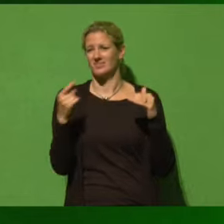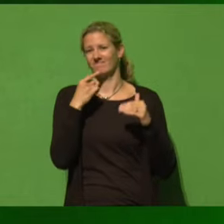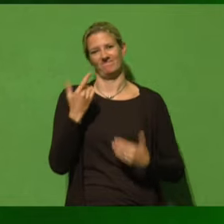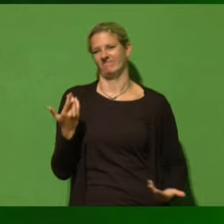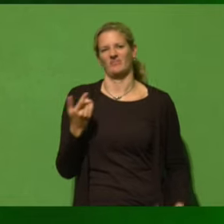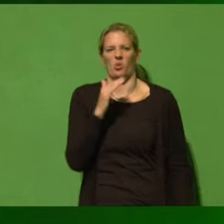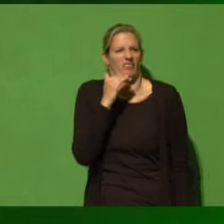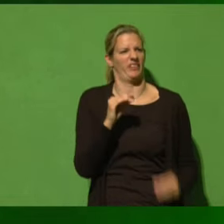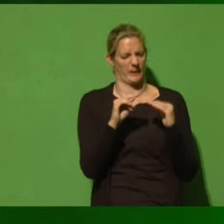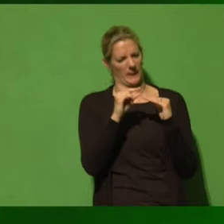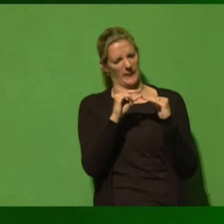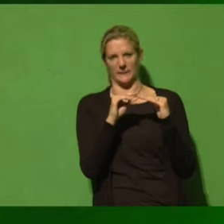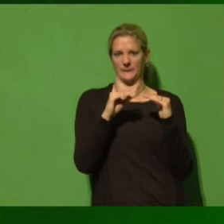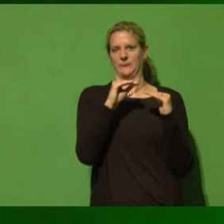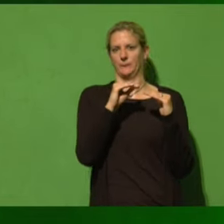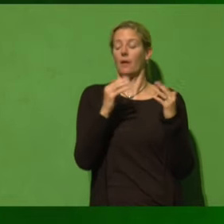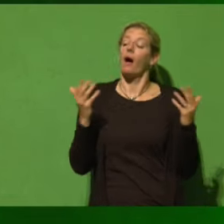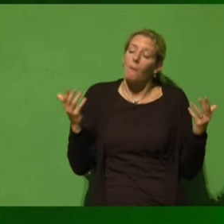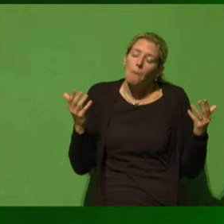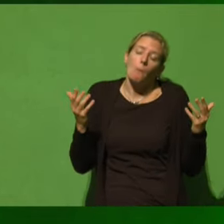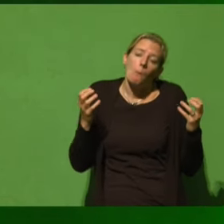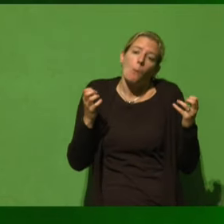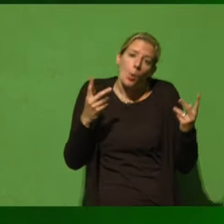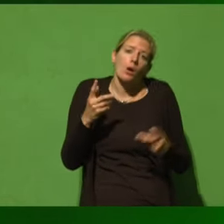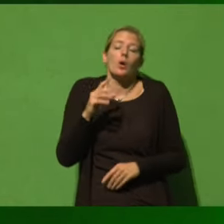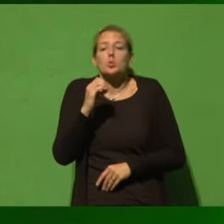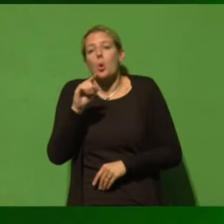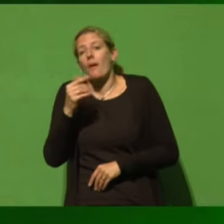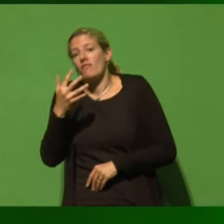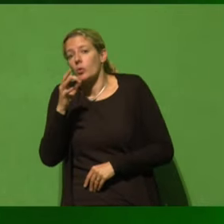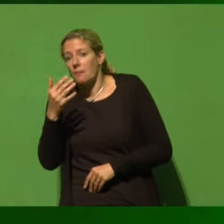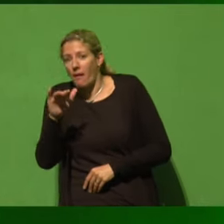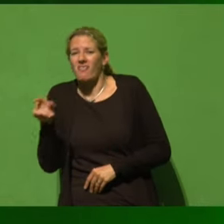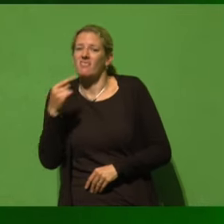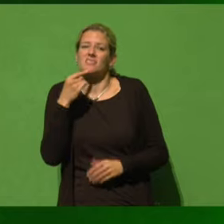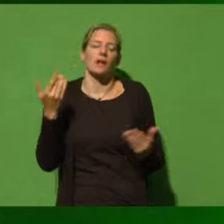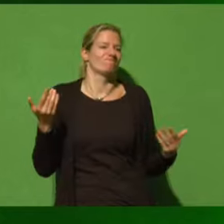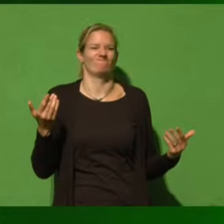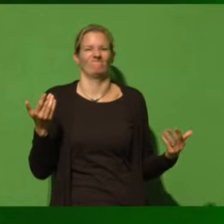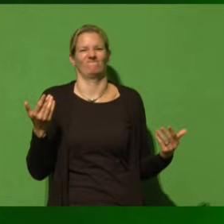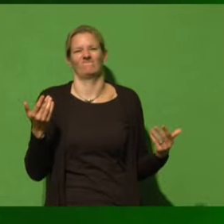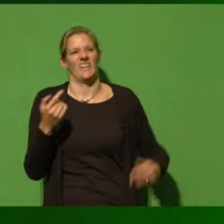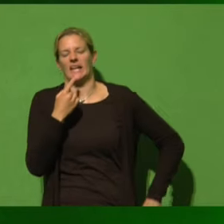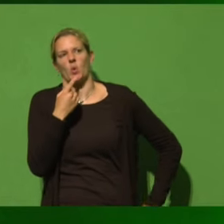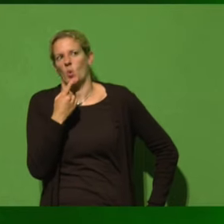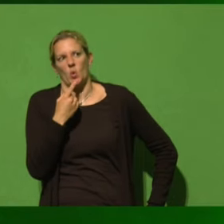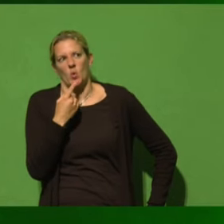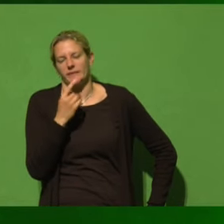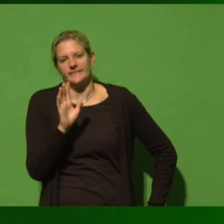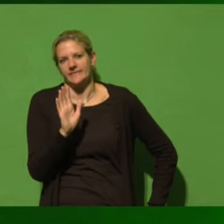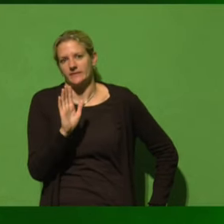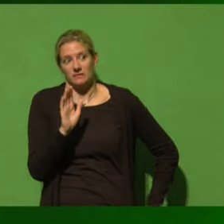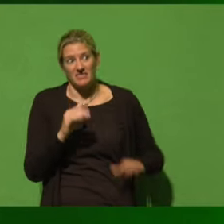schon nicht so viel, aber immerhin 0,5% mehr Wirtschaftswachstum, mussten Sie zugeben, dass das gar nicht, wie Sie suggeriert haben,